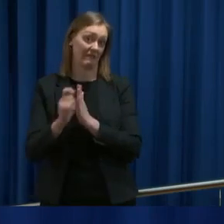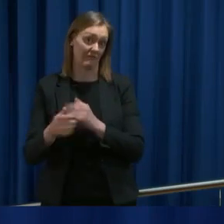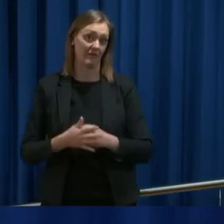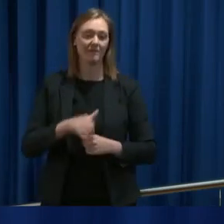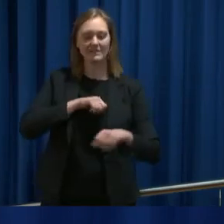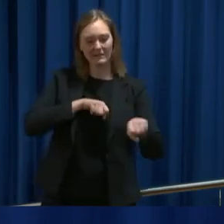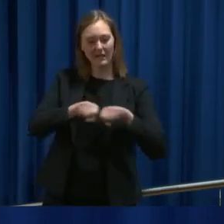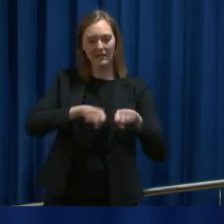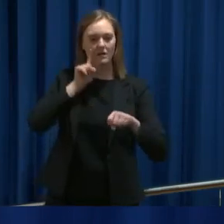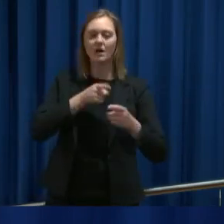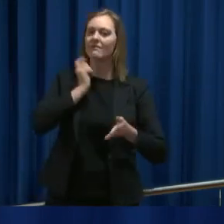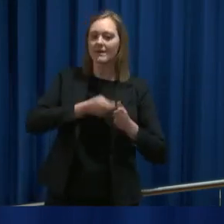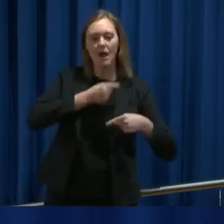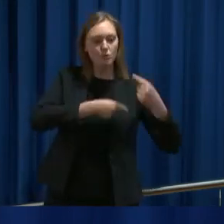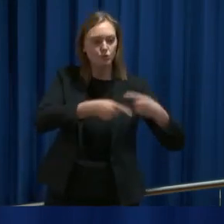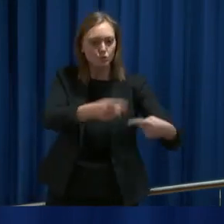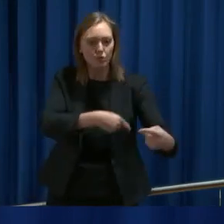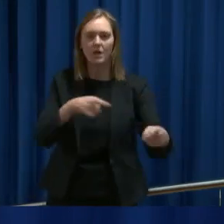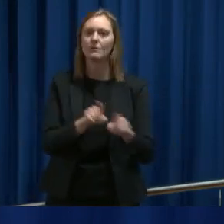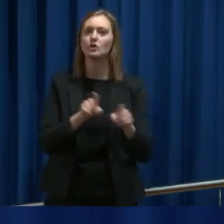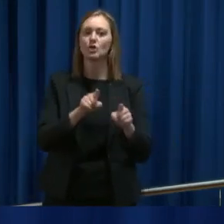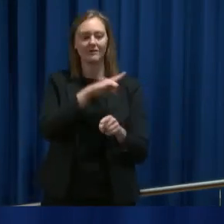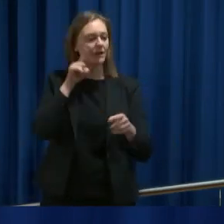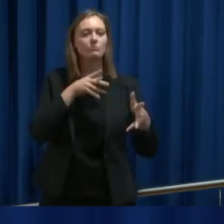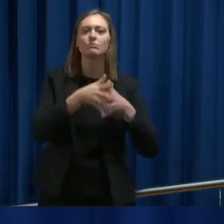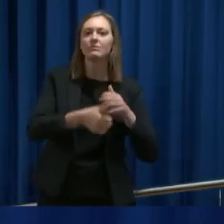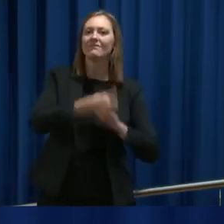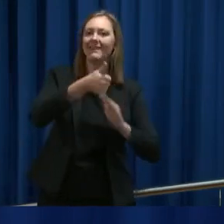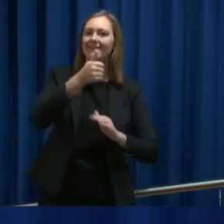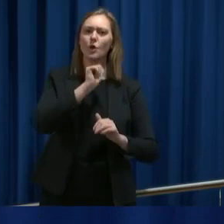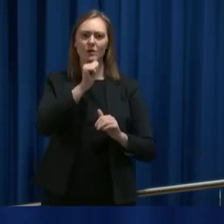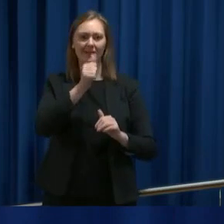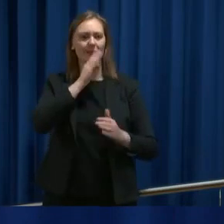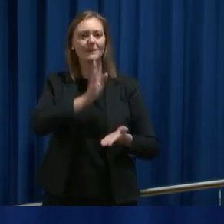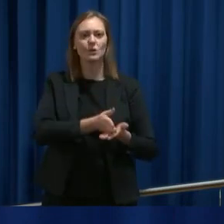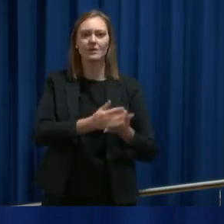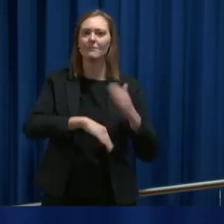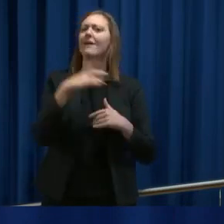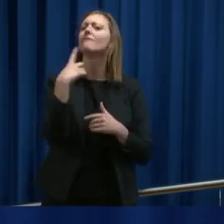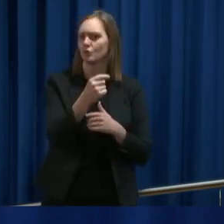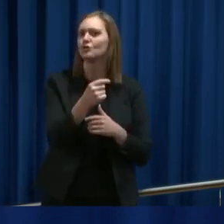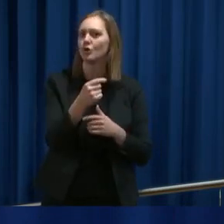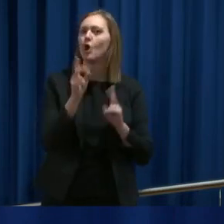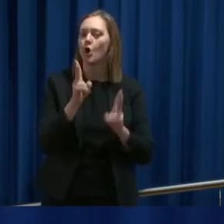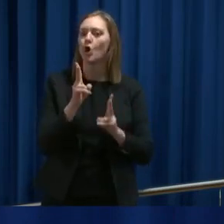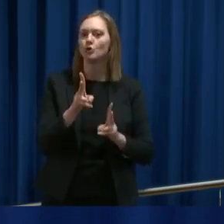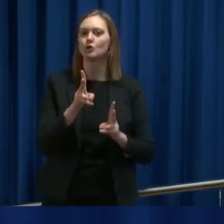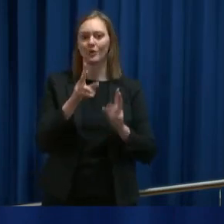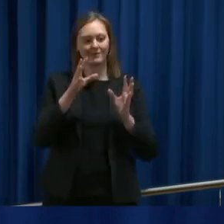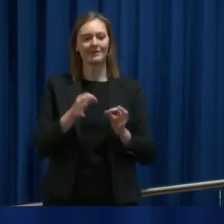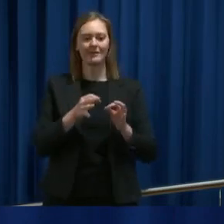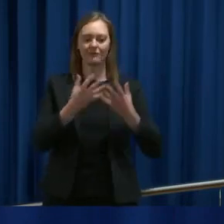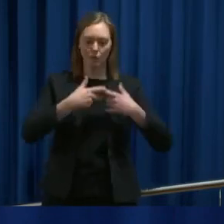kan veta sakerløpende, får vi tatt viktige og helt nødvendige beskyttninger enda raskere, og vi får ting til å